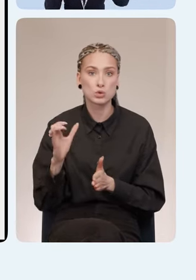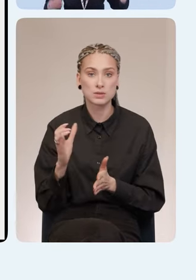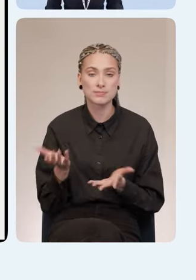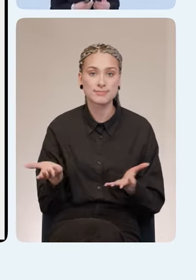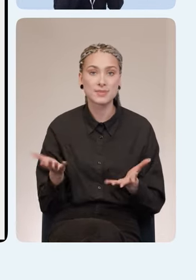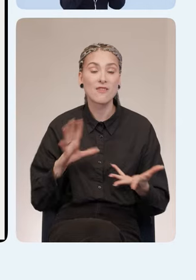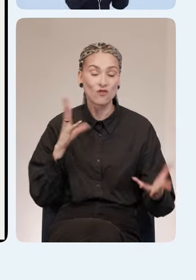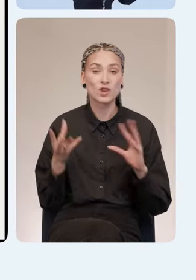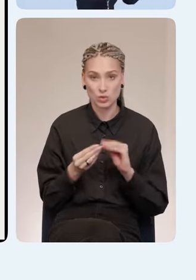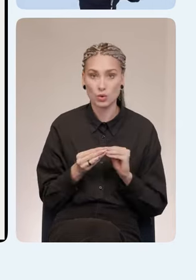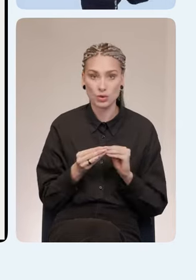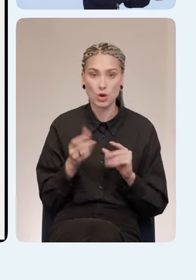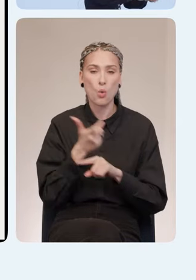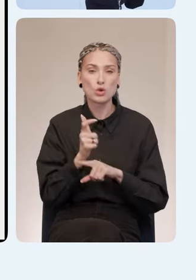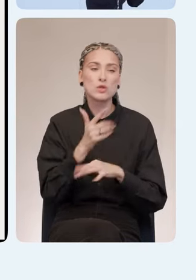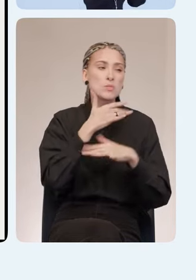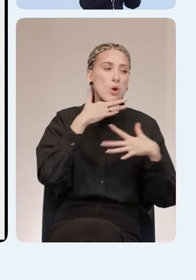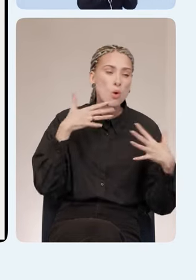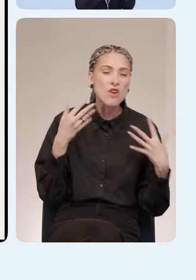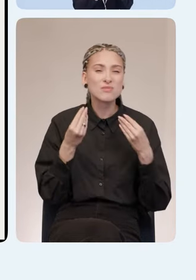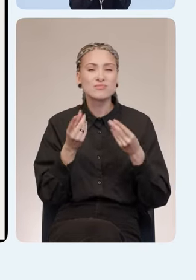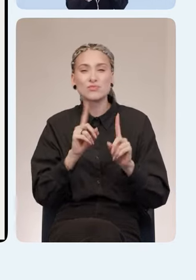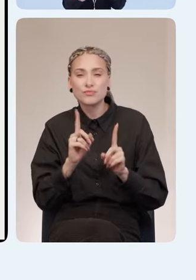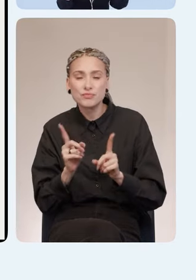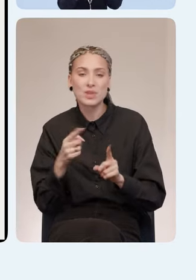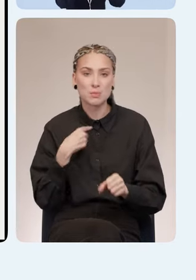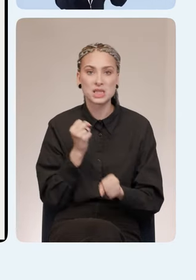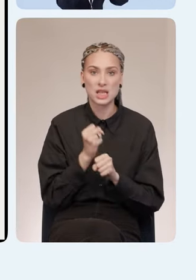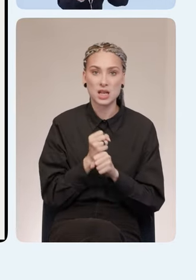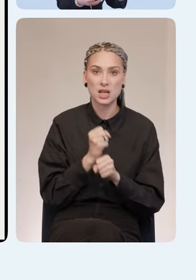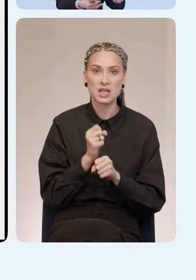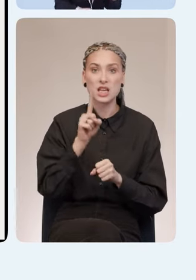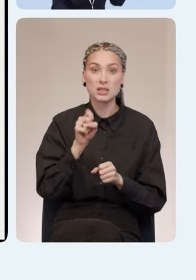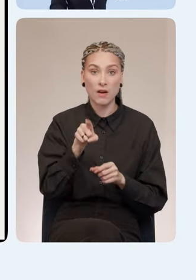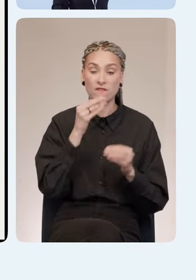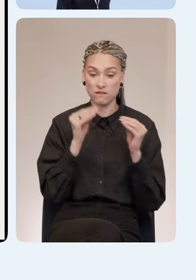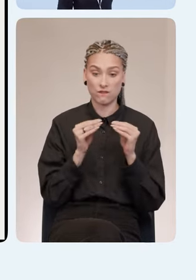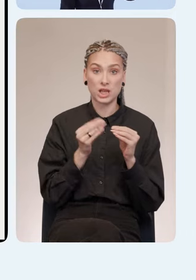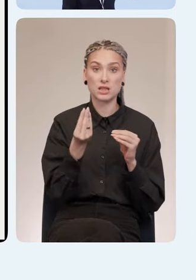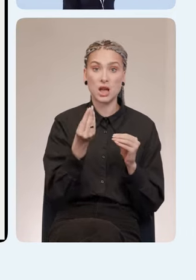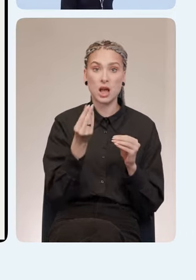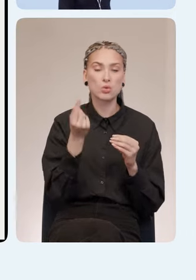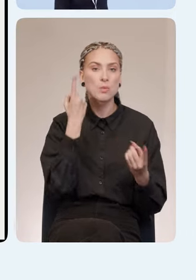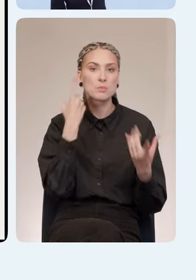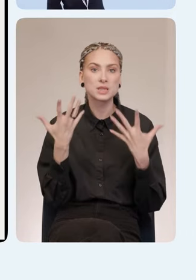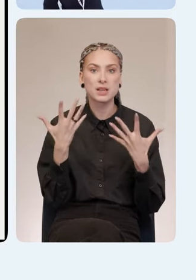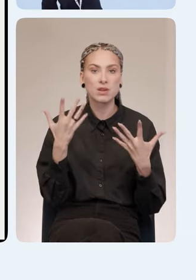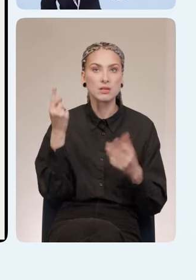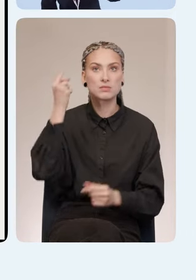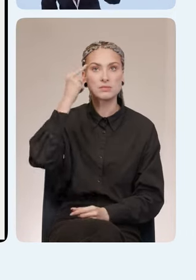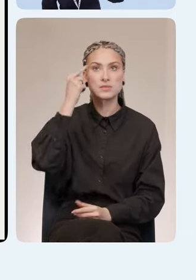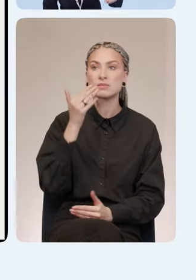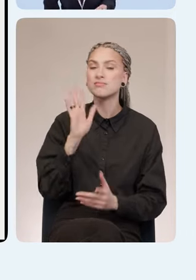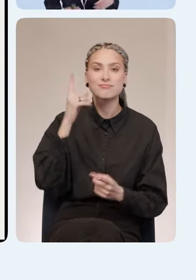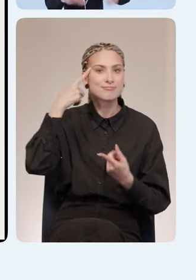И в итоге очень многие вещи мы фактически сделали за те же самые деньги, просто, представляете, включив мозг и спросив